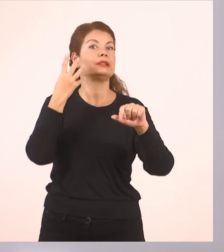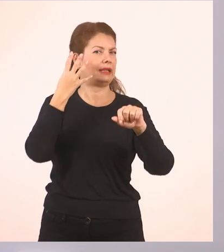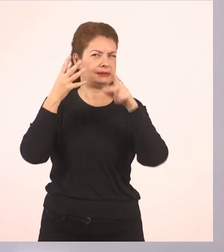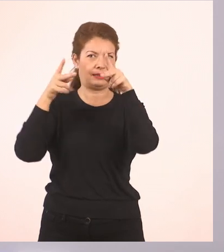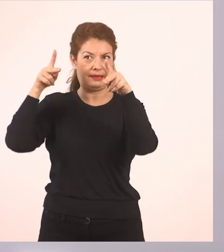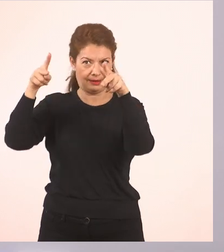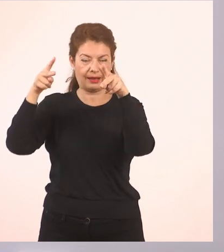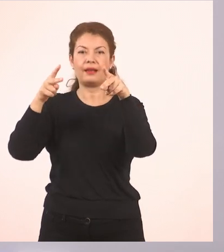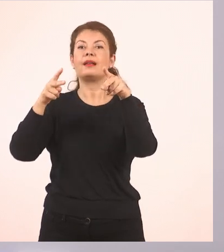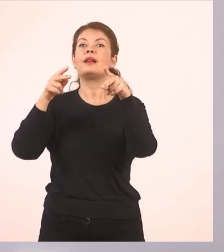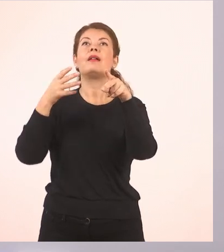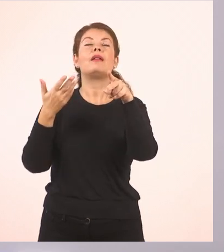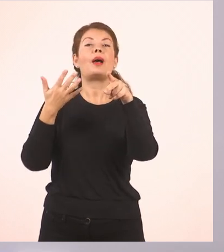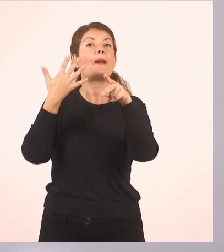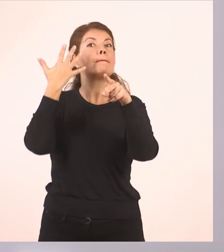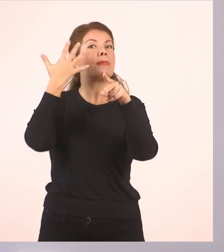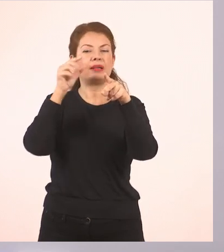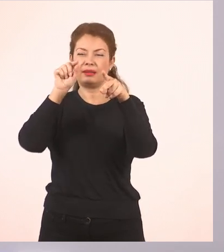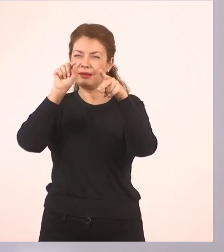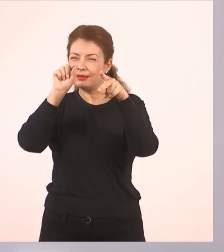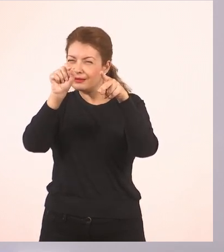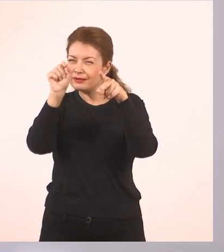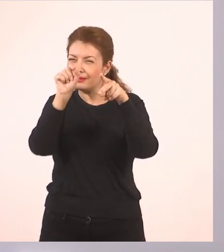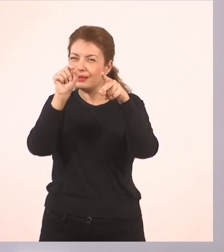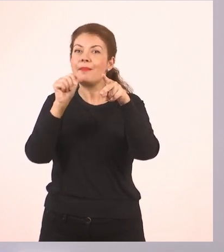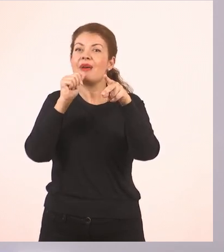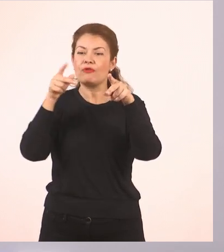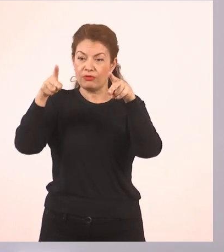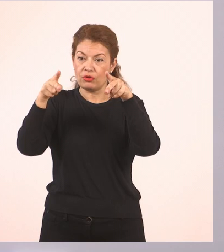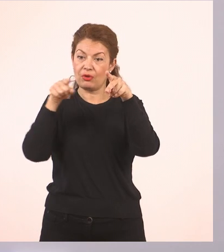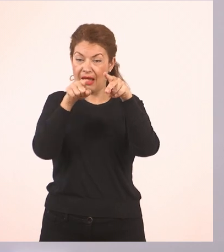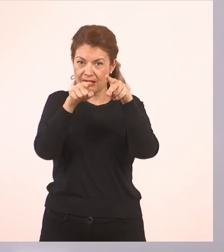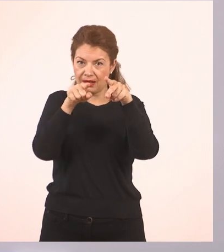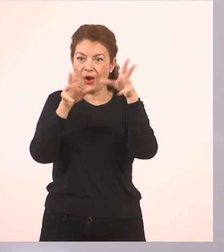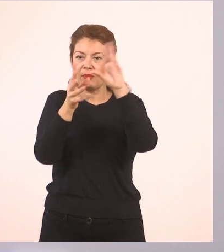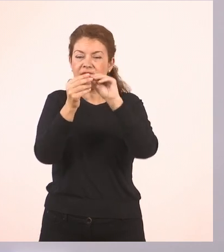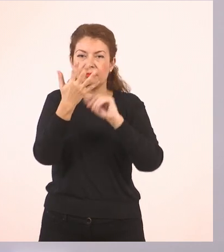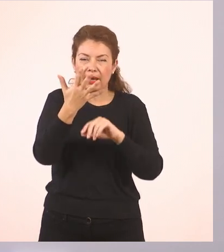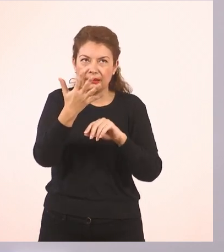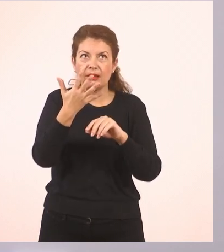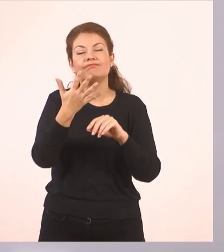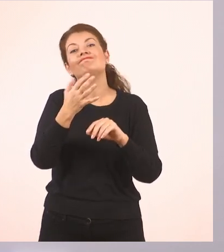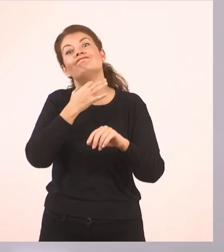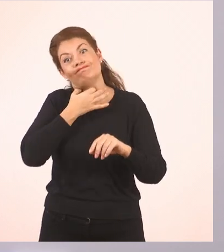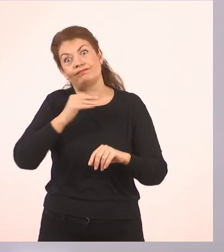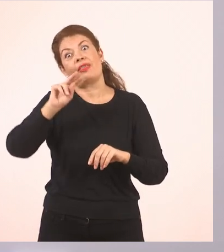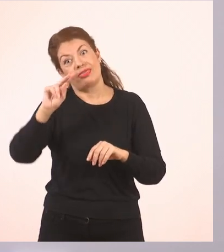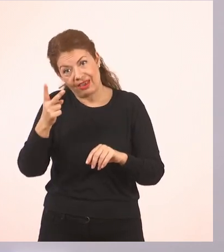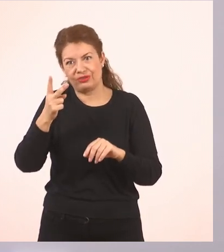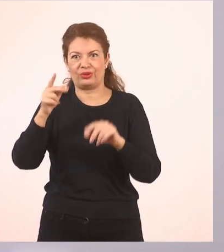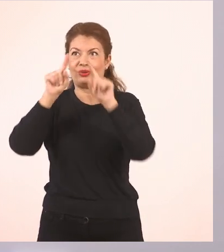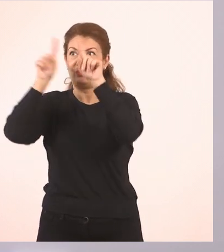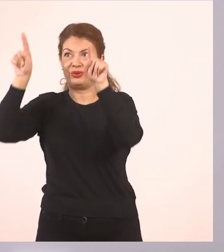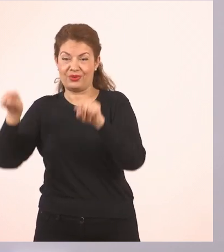5 που είχα πριν. Και άλλο ένα στο δεύτερο μου ζωράκι για να μην τα κολλήσω.